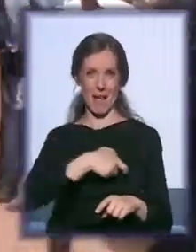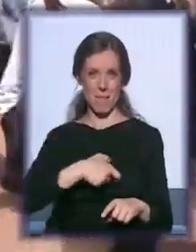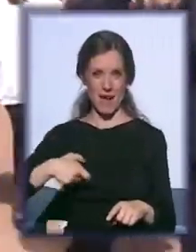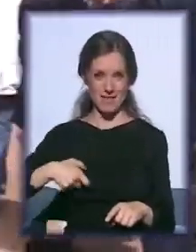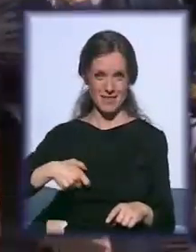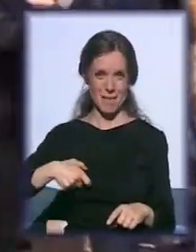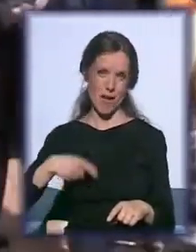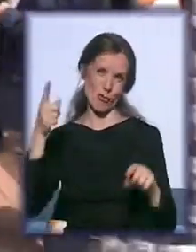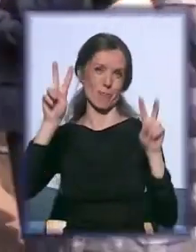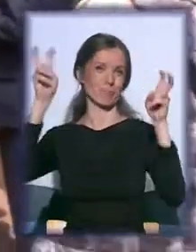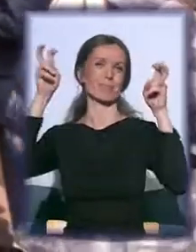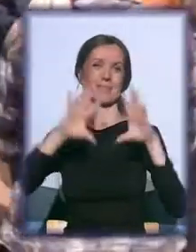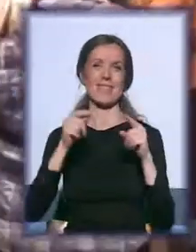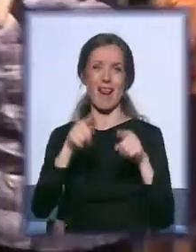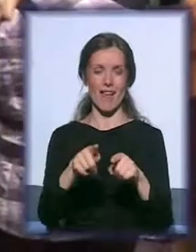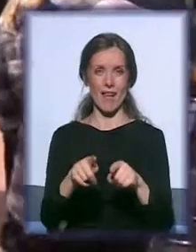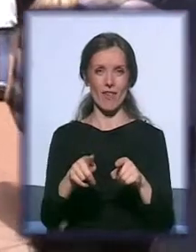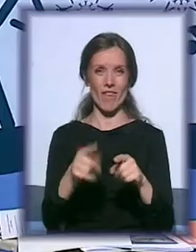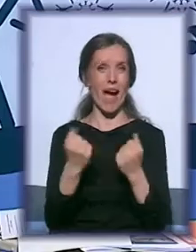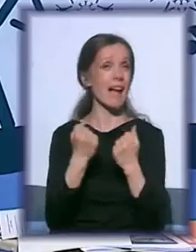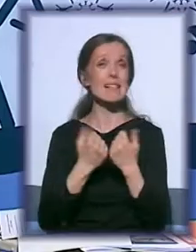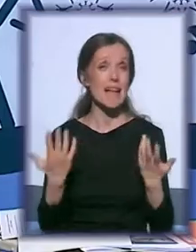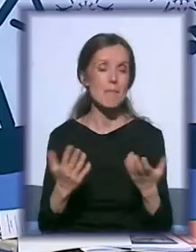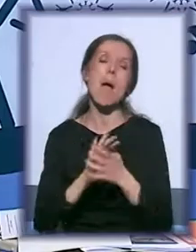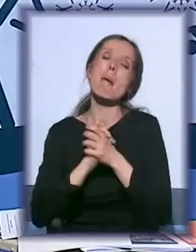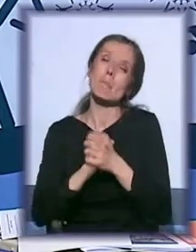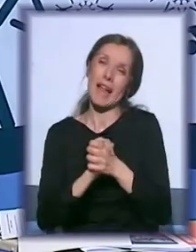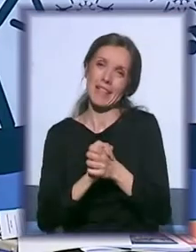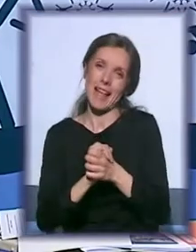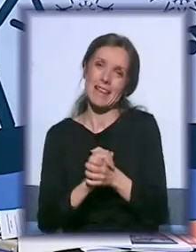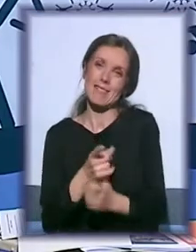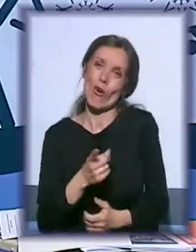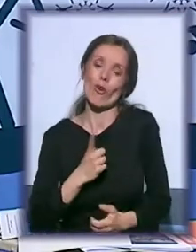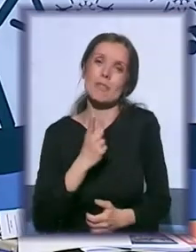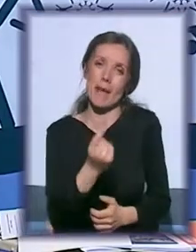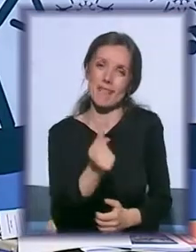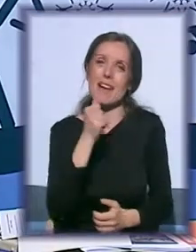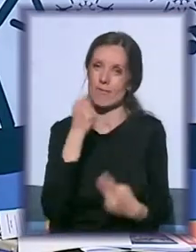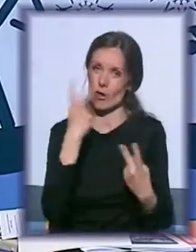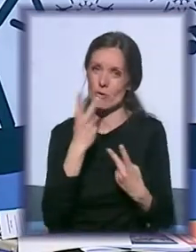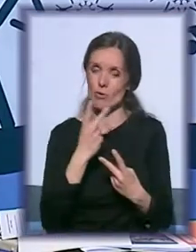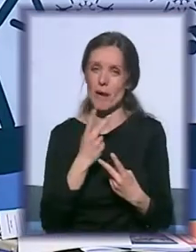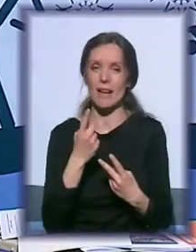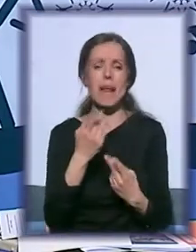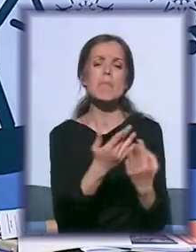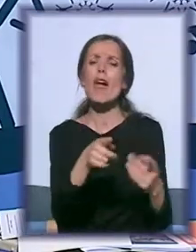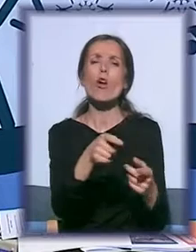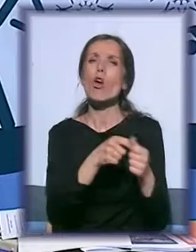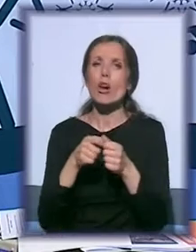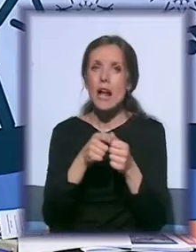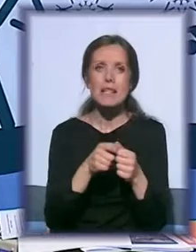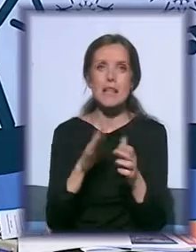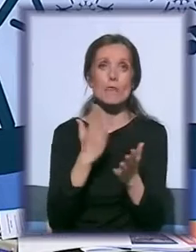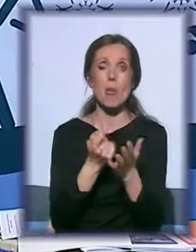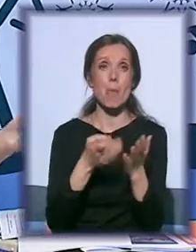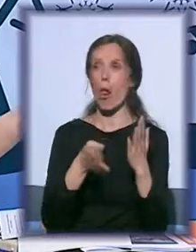slogan cele ove akcije da je to prijateljstvo kroz to partnerstvo i razumevanje. Jedan broj organizacije je možda i bio u